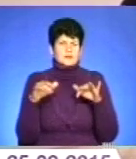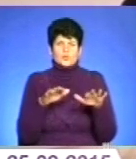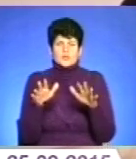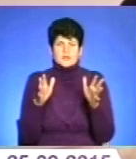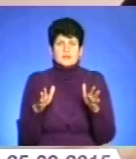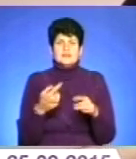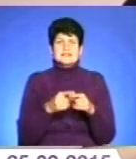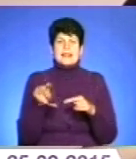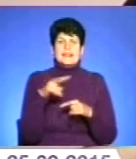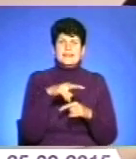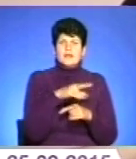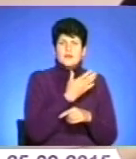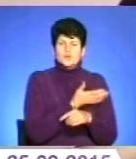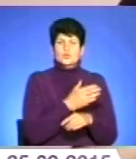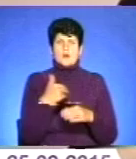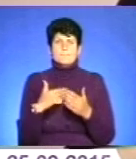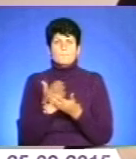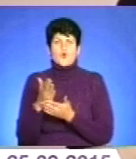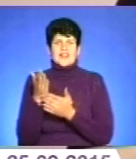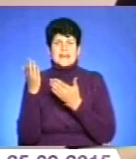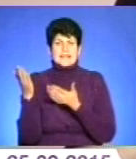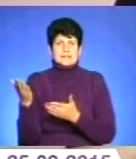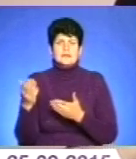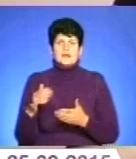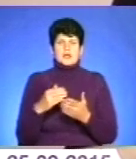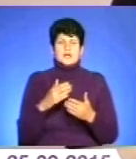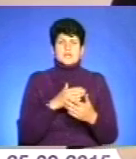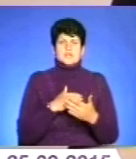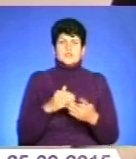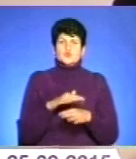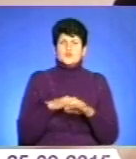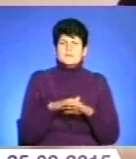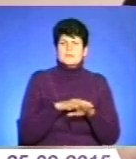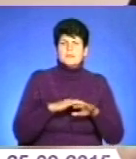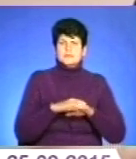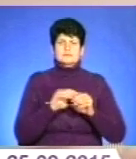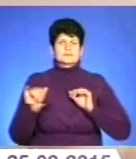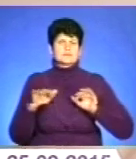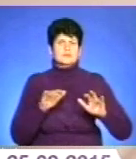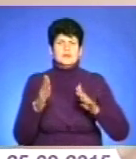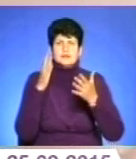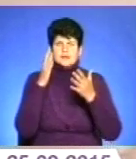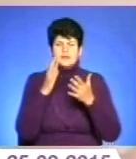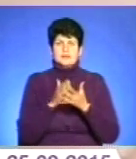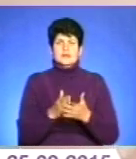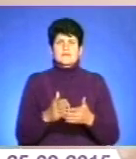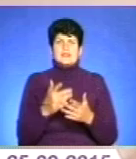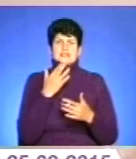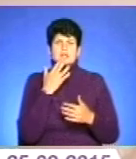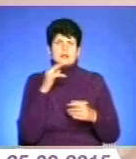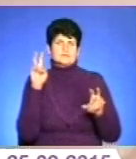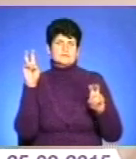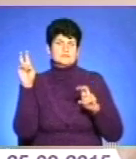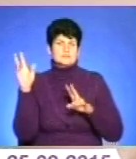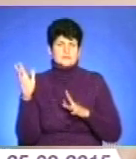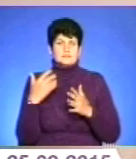Це і література, і політика, і суспільні події, масові заходи, які відбуваються на національну тематику,